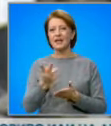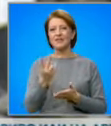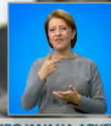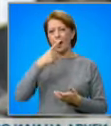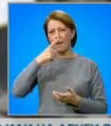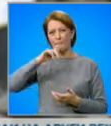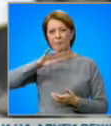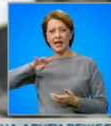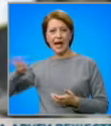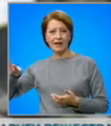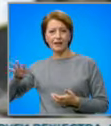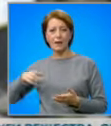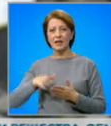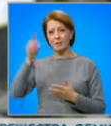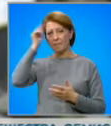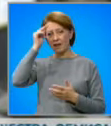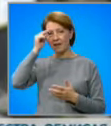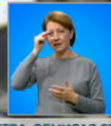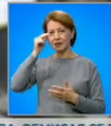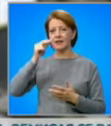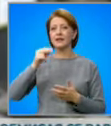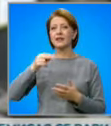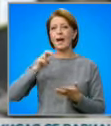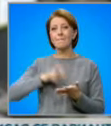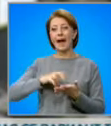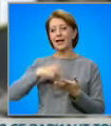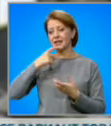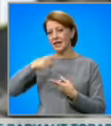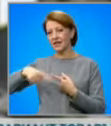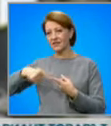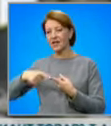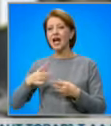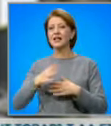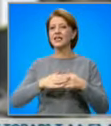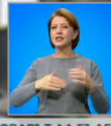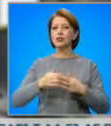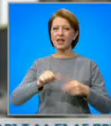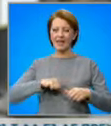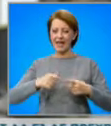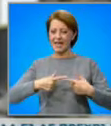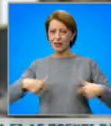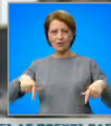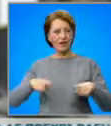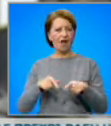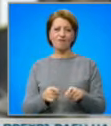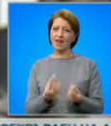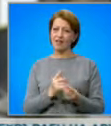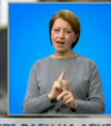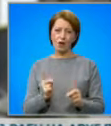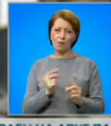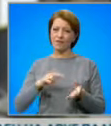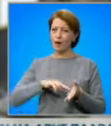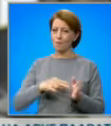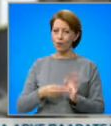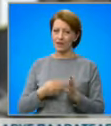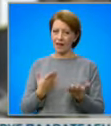е най-порочният модел и да се строят язовири без поръчки е най-порочният модел и кажат, но това е, искаме да загървиме